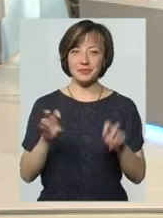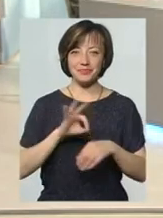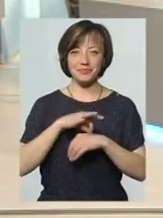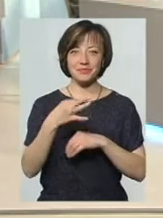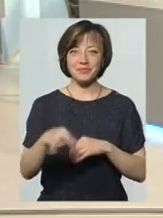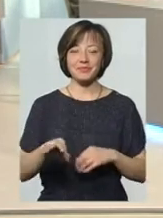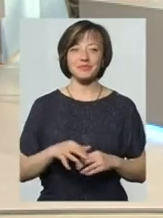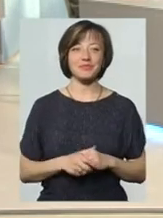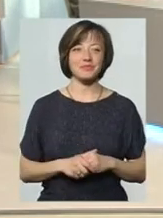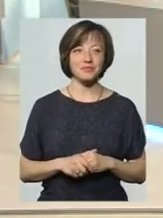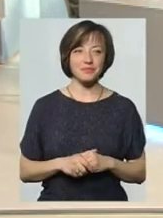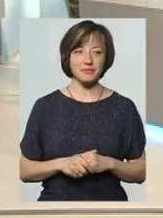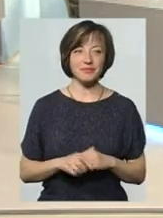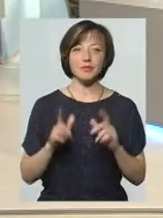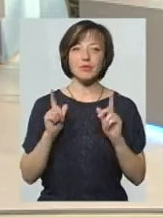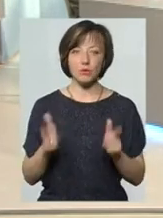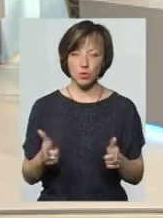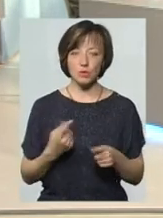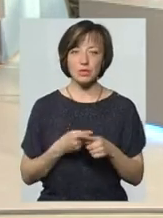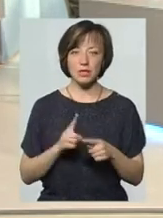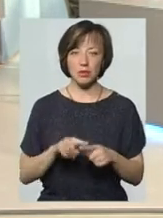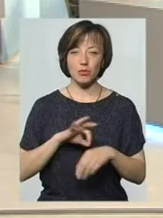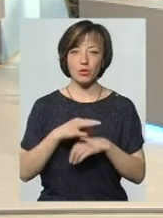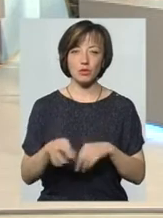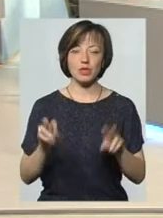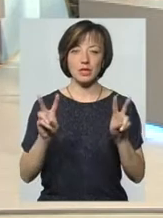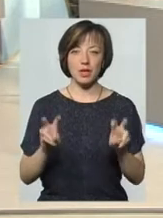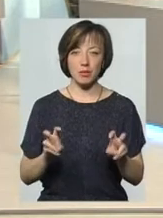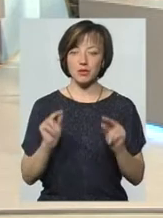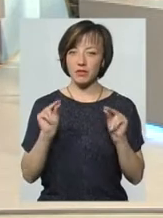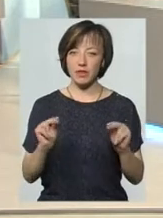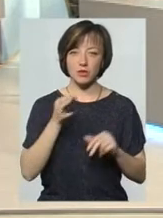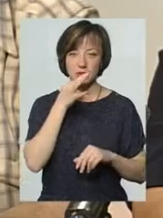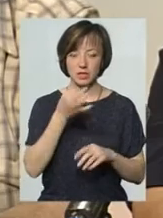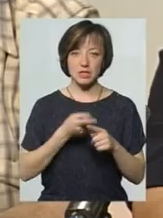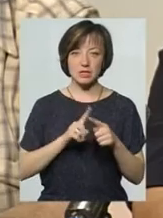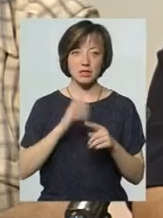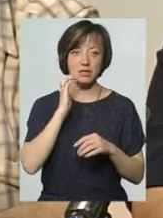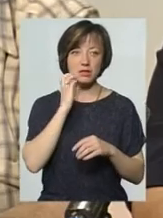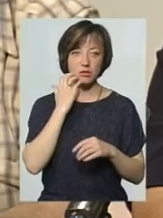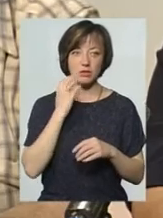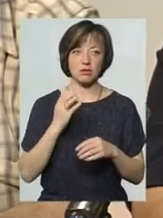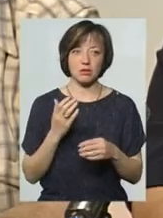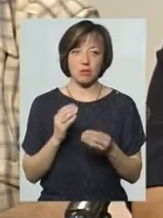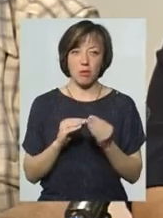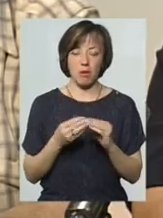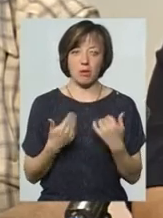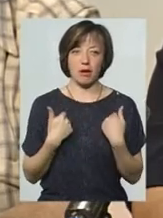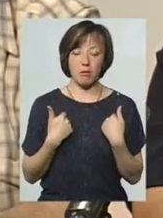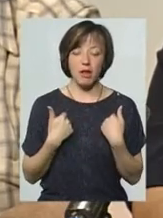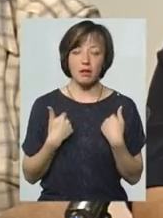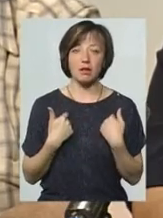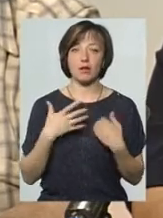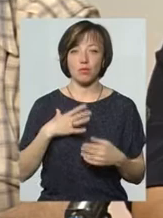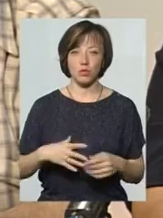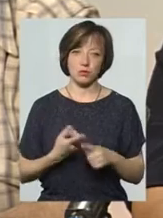тема. Це дуже болюча тема. Абсолютно. І це, відверто вам скажу, це серйозний виклик для мене, але ми